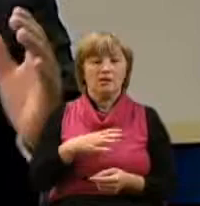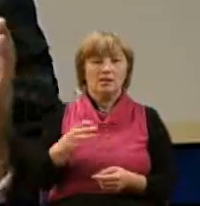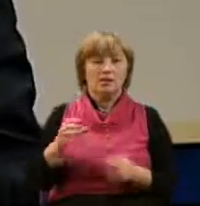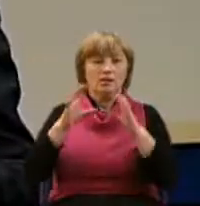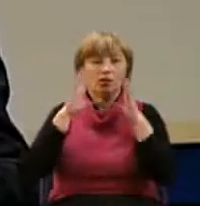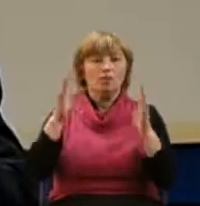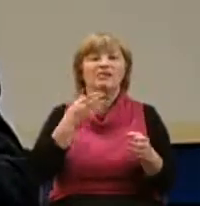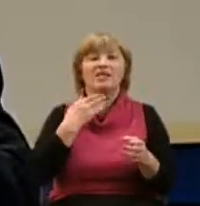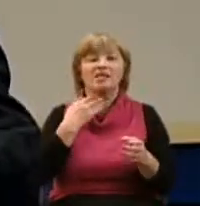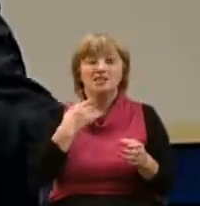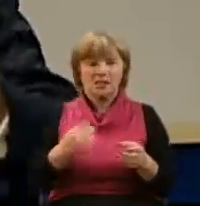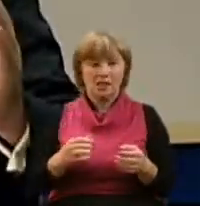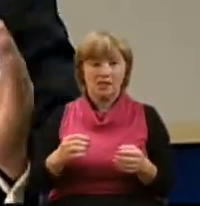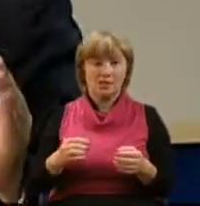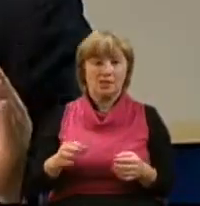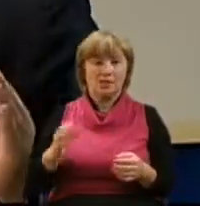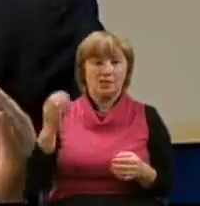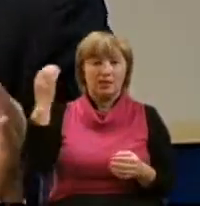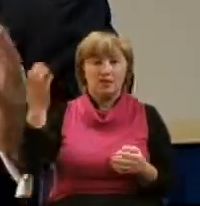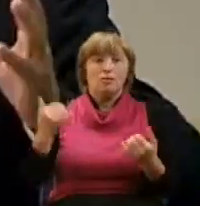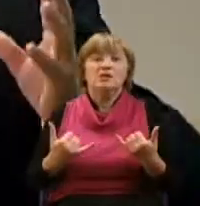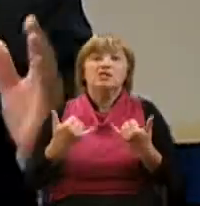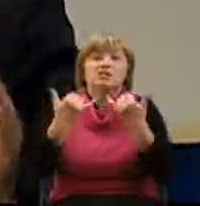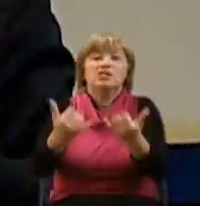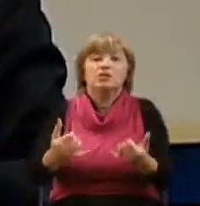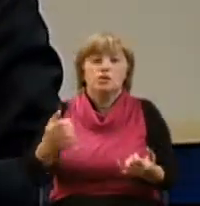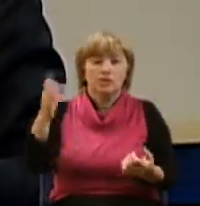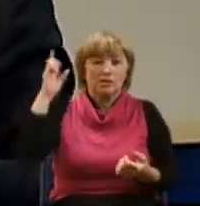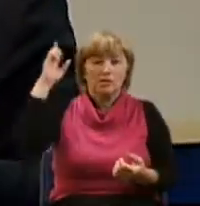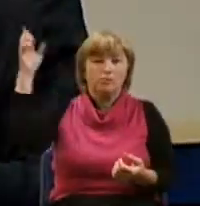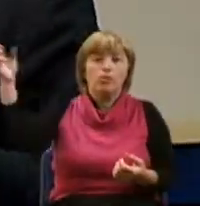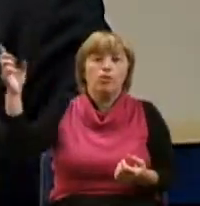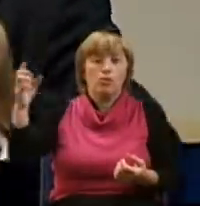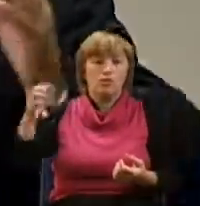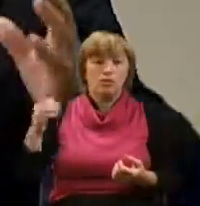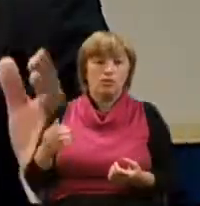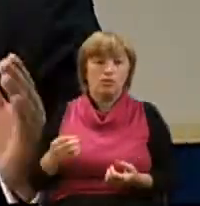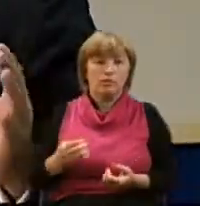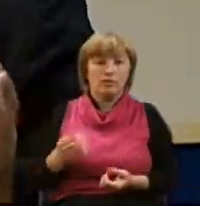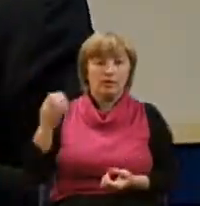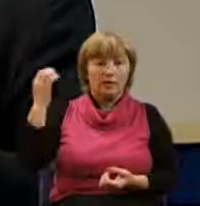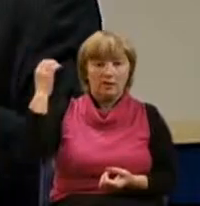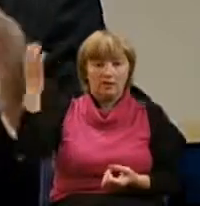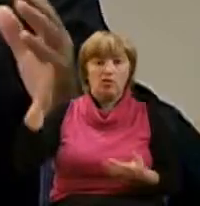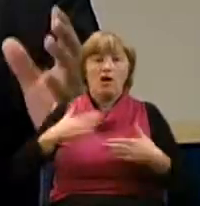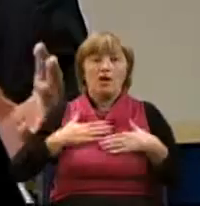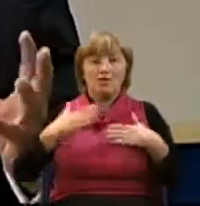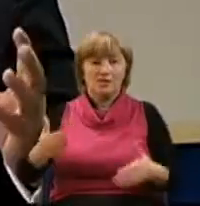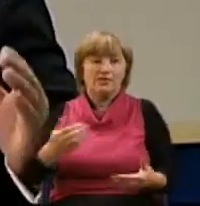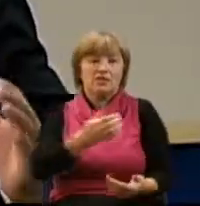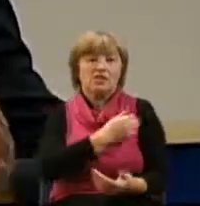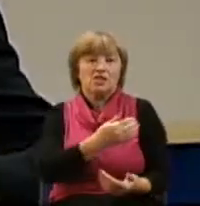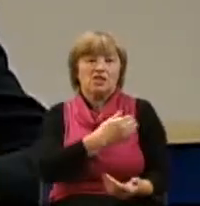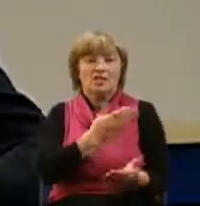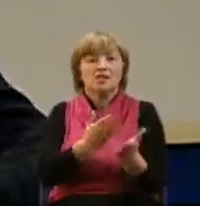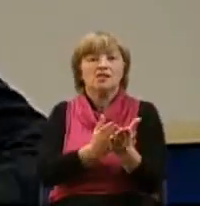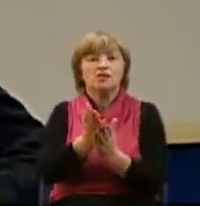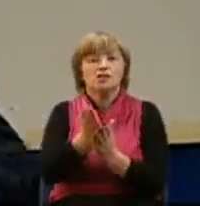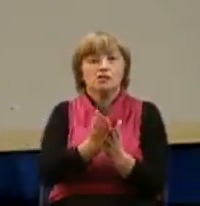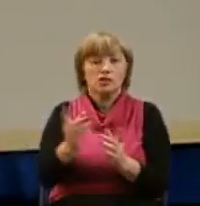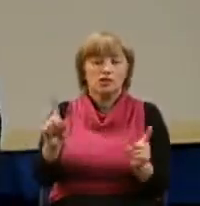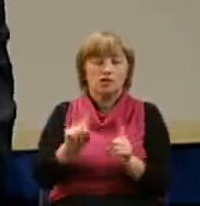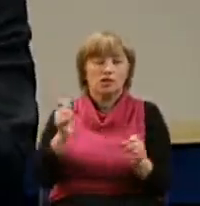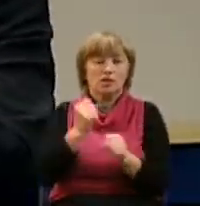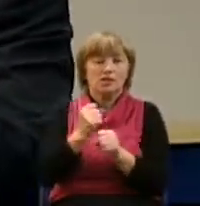духовная жажда, его посвященность Богу, его преданность Богу, его инициативность, его желание служить и что-то делать.